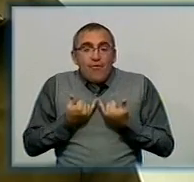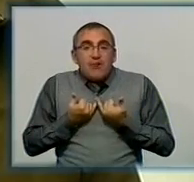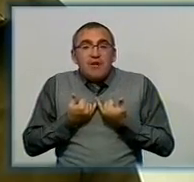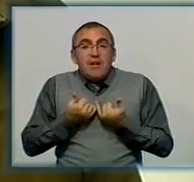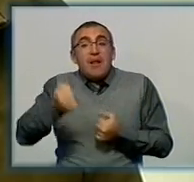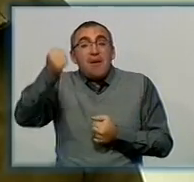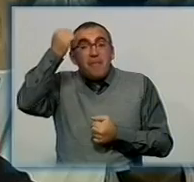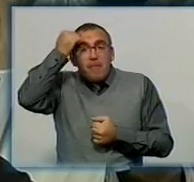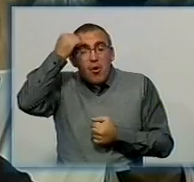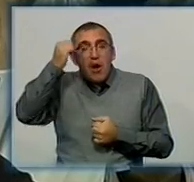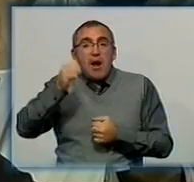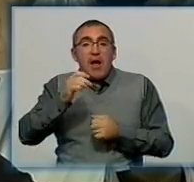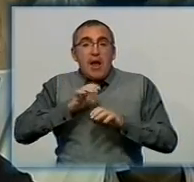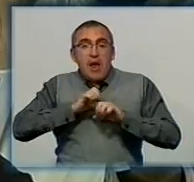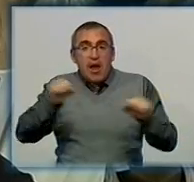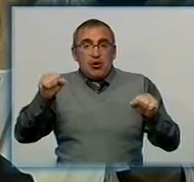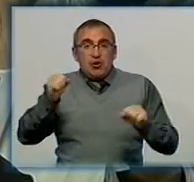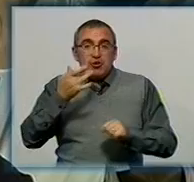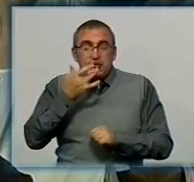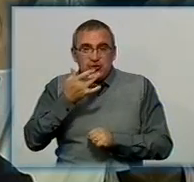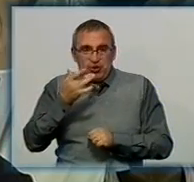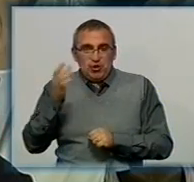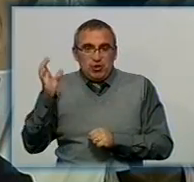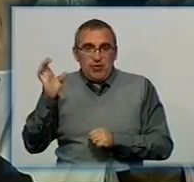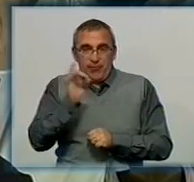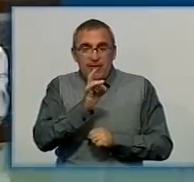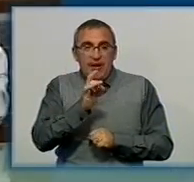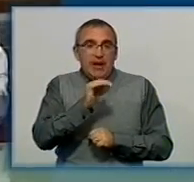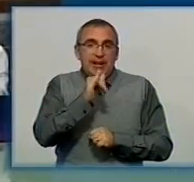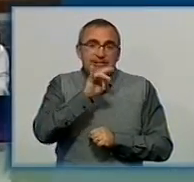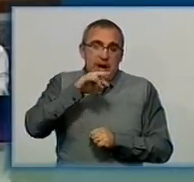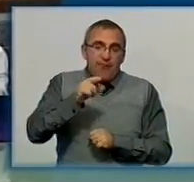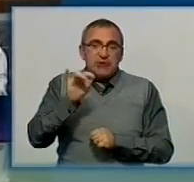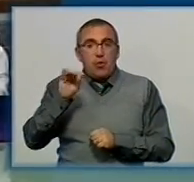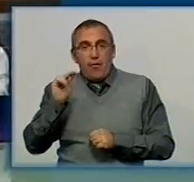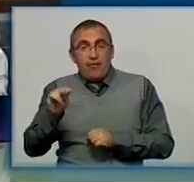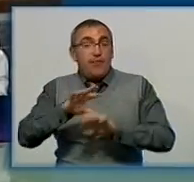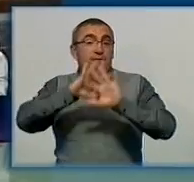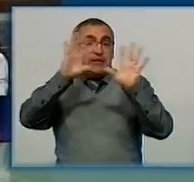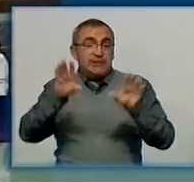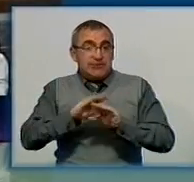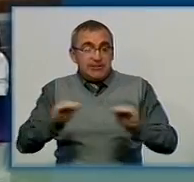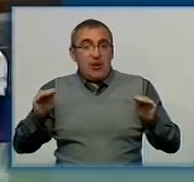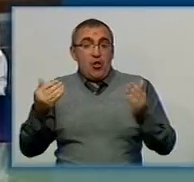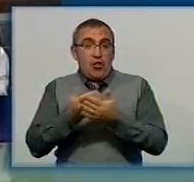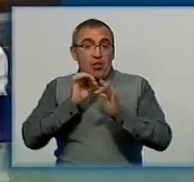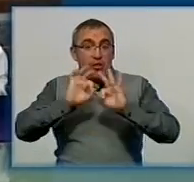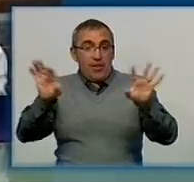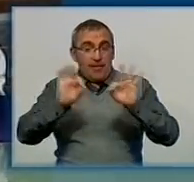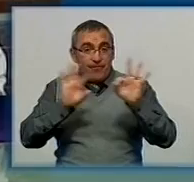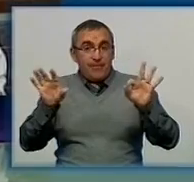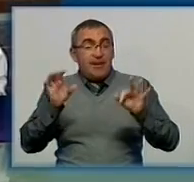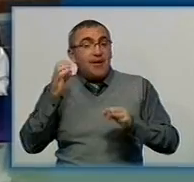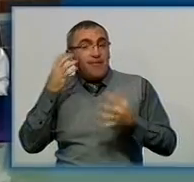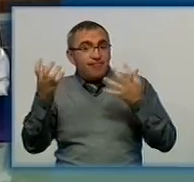героя СССР Ізраїля Ілліча Фісановича. Це всі новини на цю годину. Інформативного вам